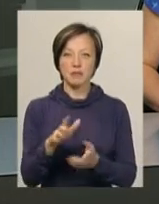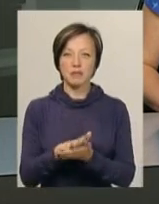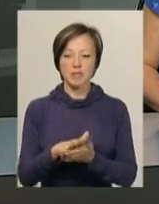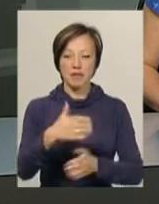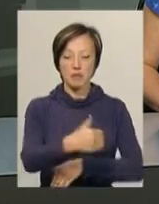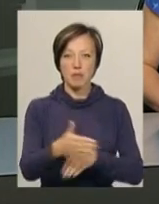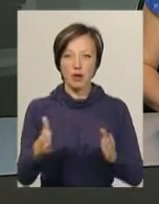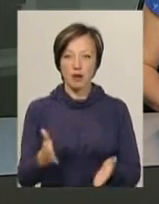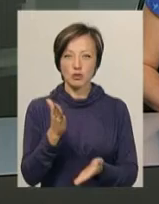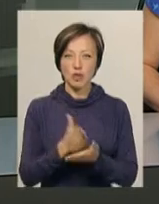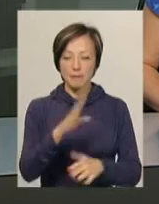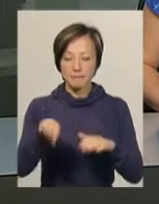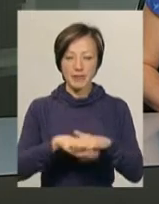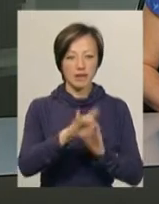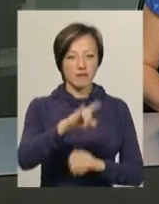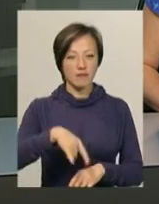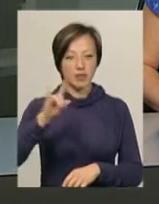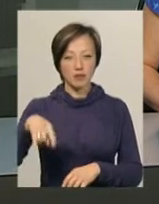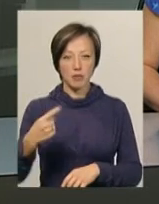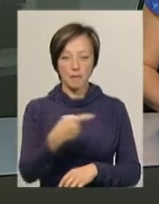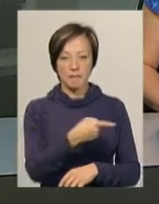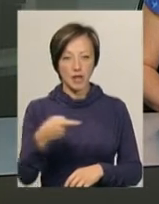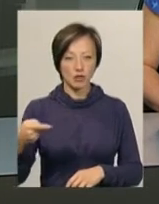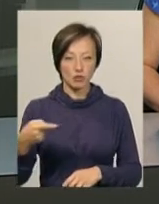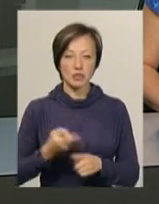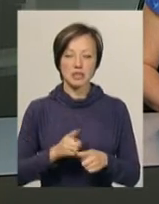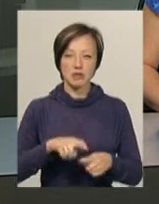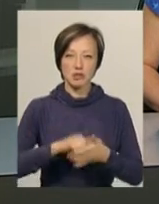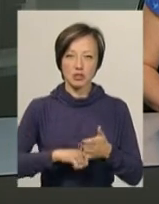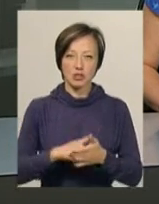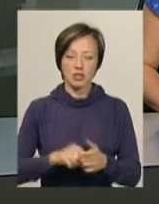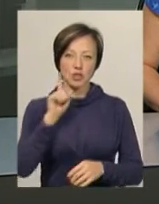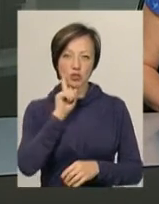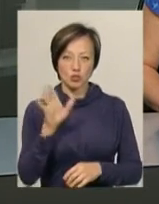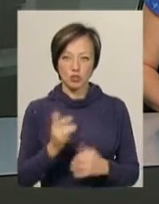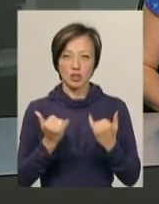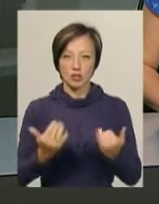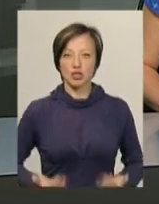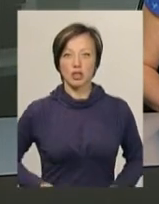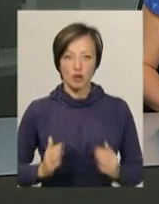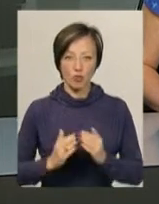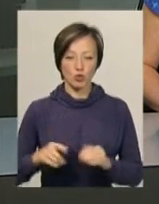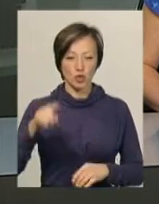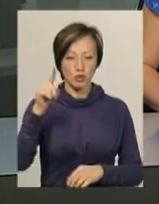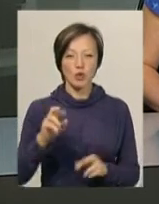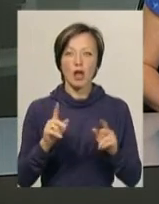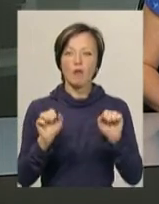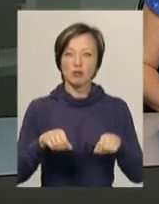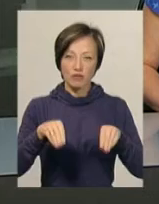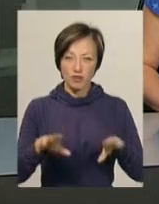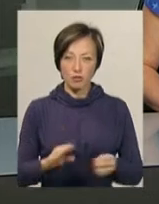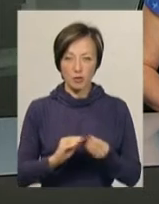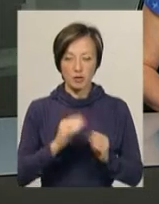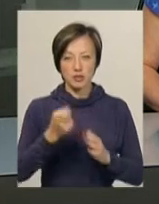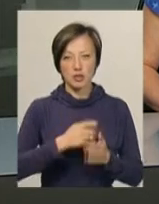сміттєві баки розташовані під вікнами квартири першого поверху. Це спричиняє незручності для жителів будинку. Як можна вирішити